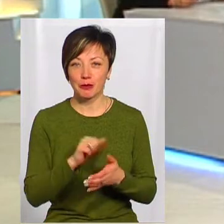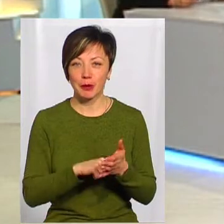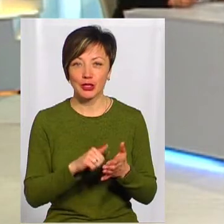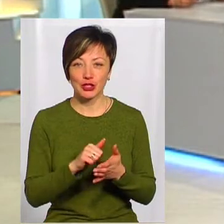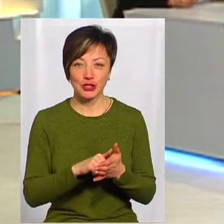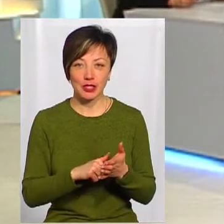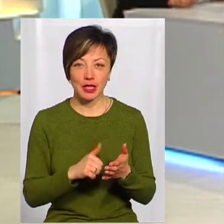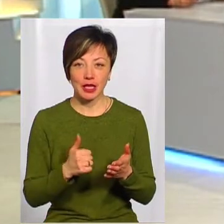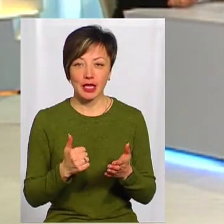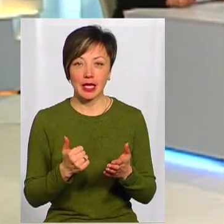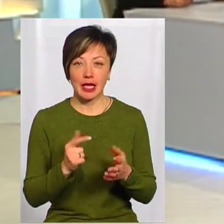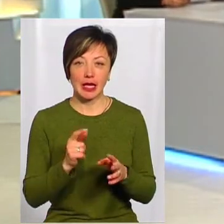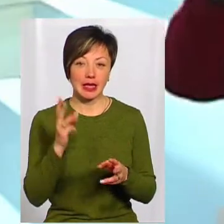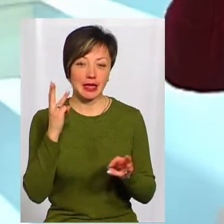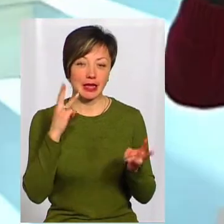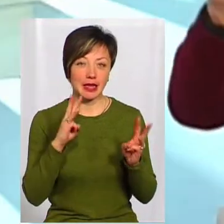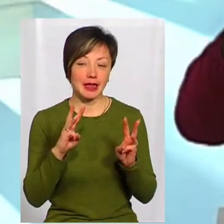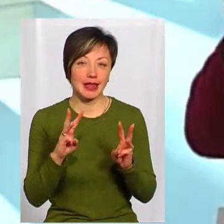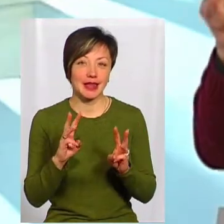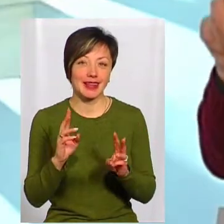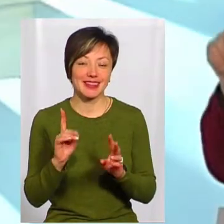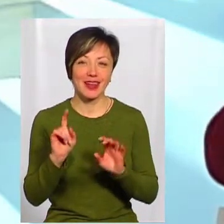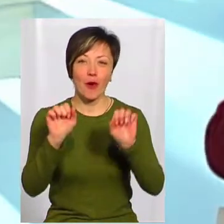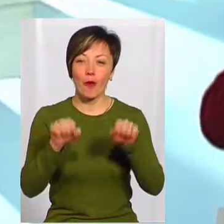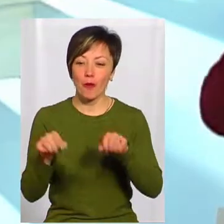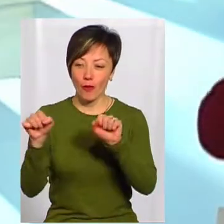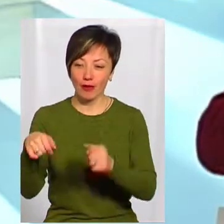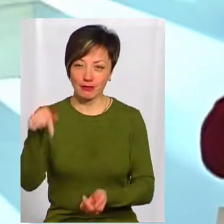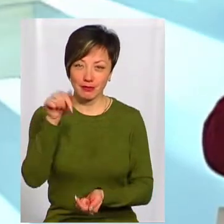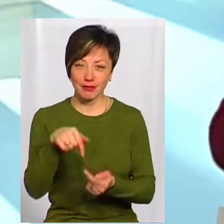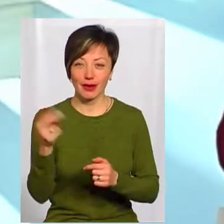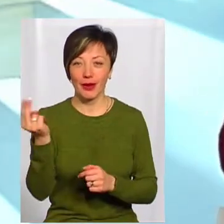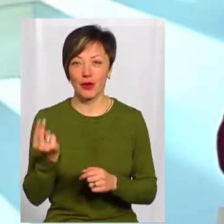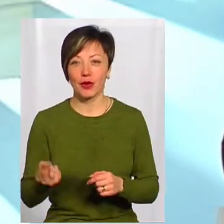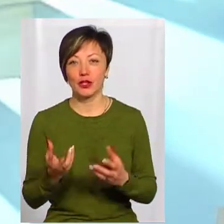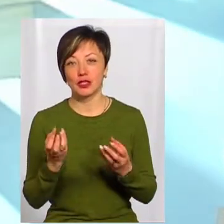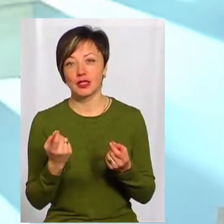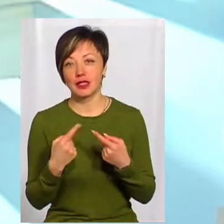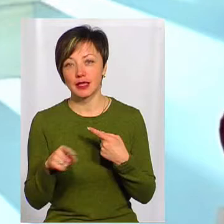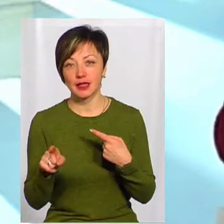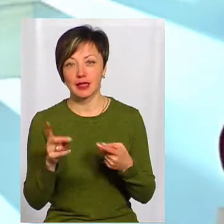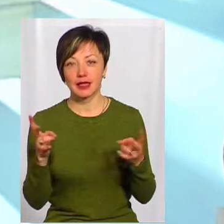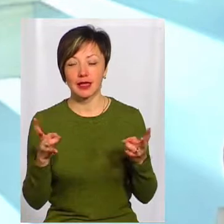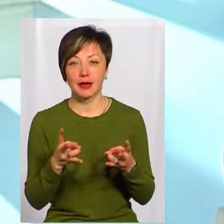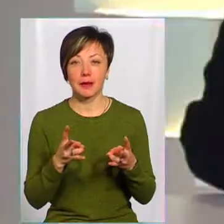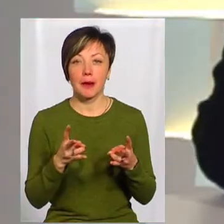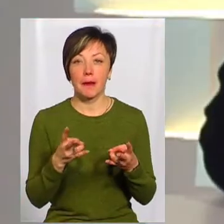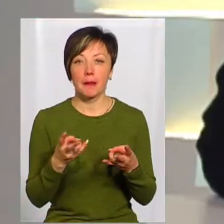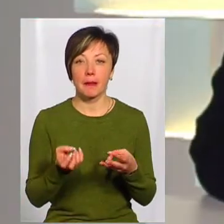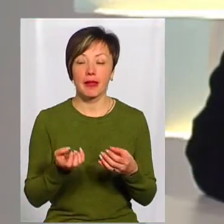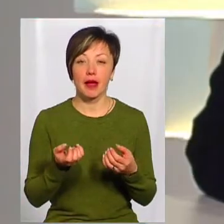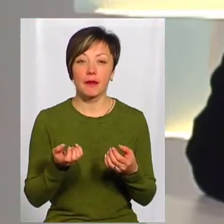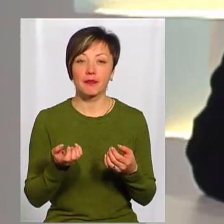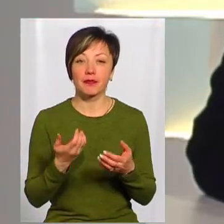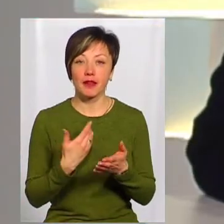Щоб там дизайнери обої мають бути такого кольору, а там ще щось такого, а там треба через пару